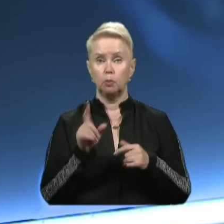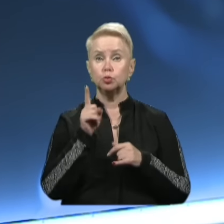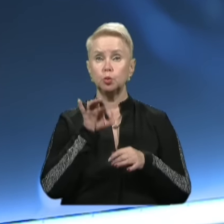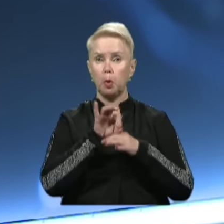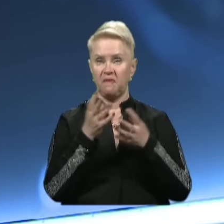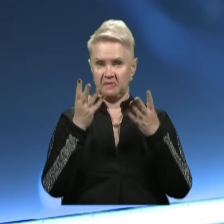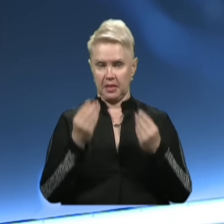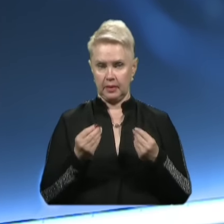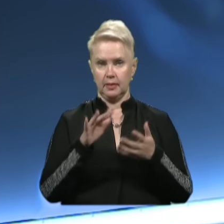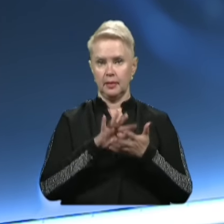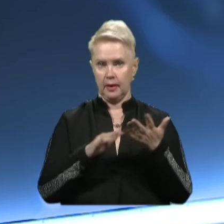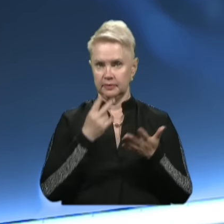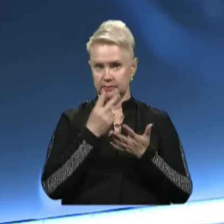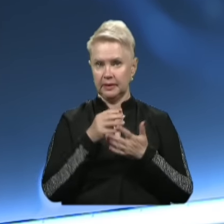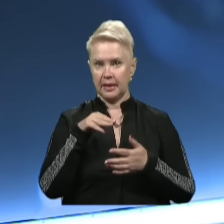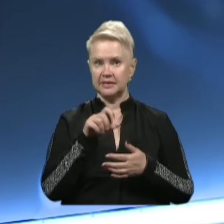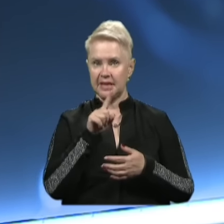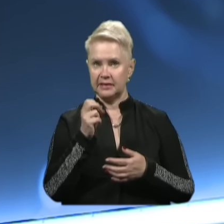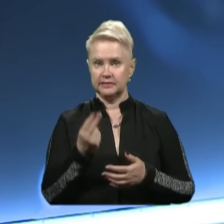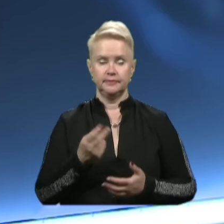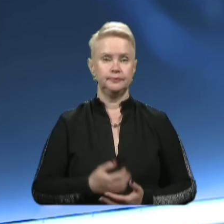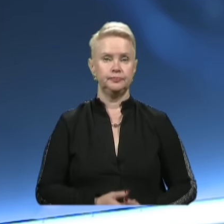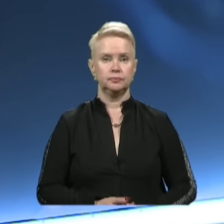проходила в день, далі репортаж Тетяни Заяць.